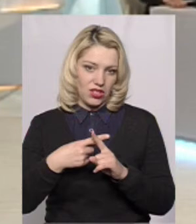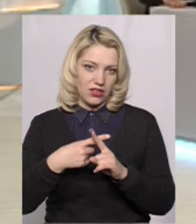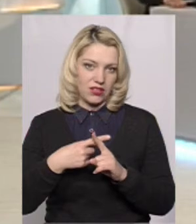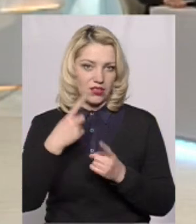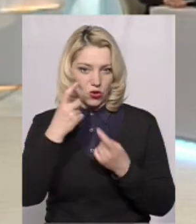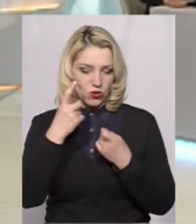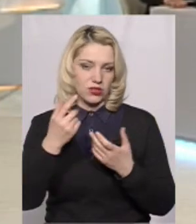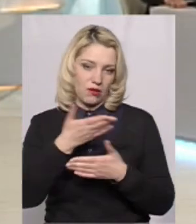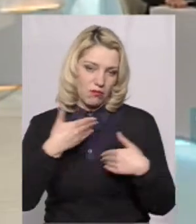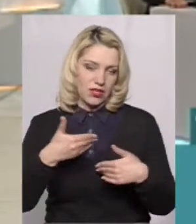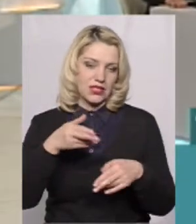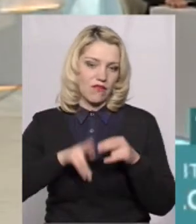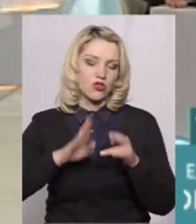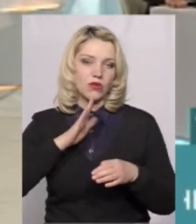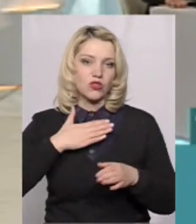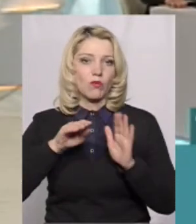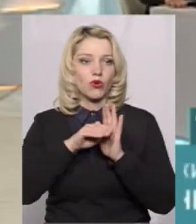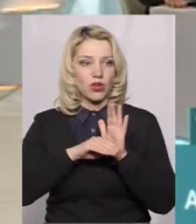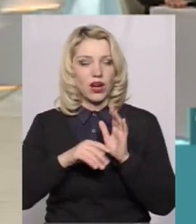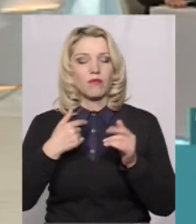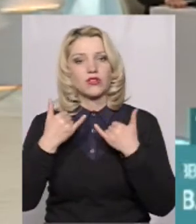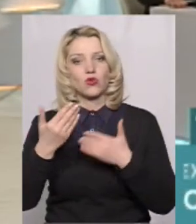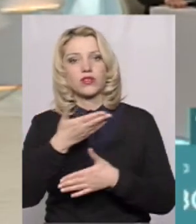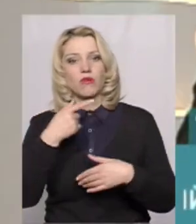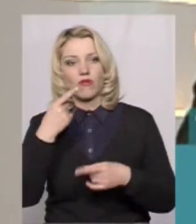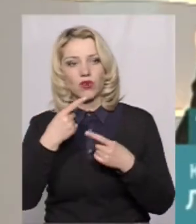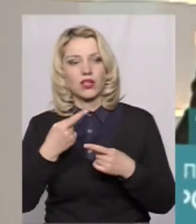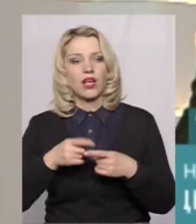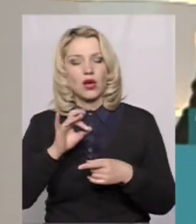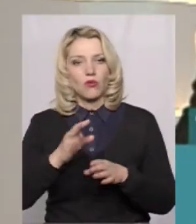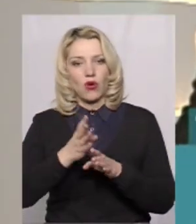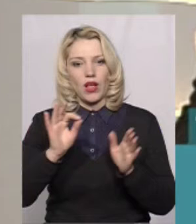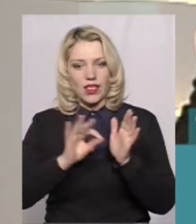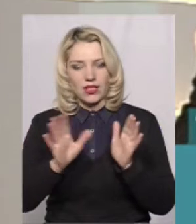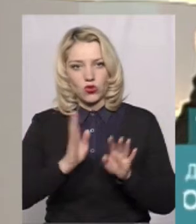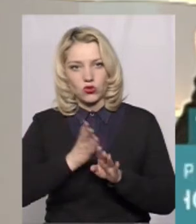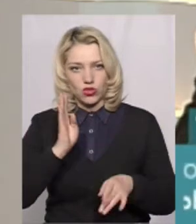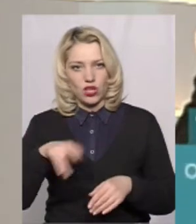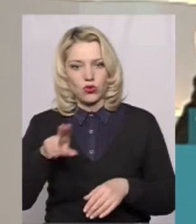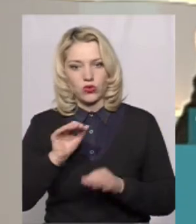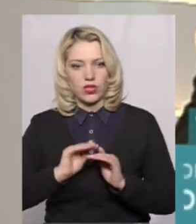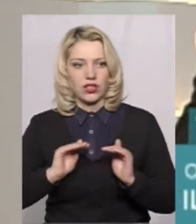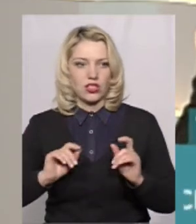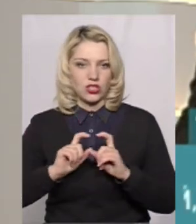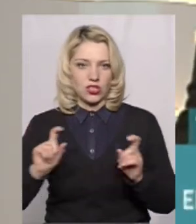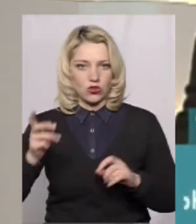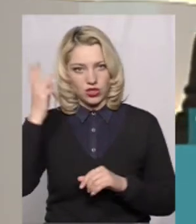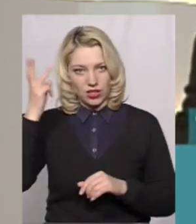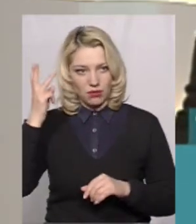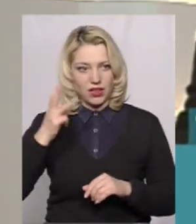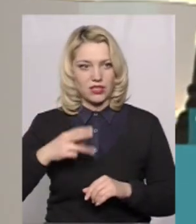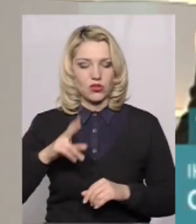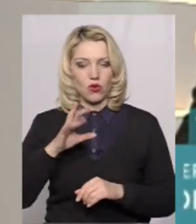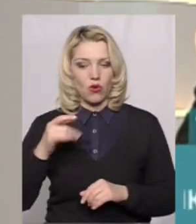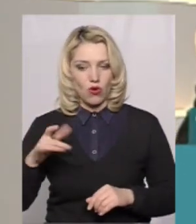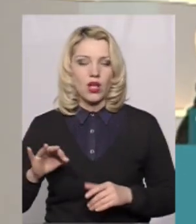ми завершимо нашу програму. Сьогодні ми говорили про електронну чергу до дитячих садочків Хмельницького.